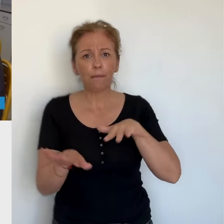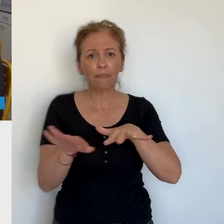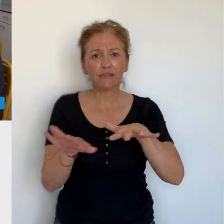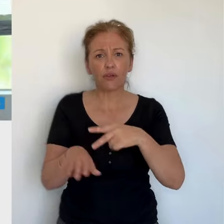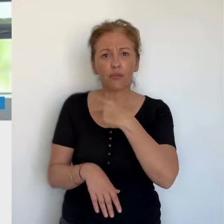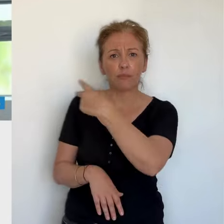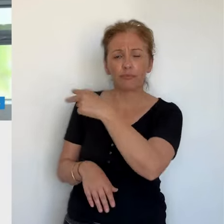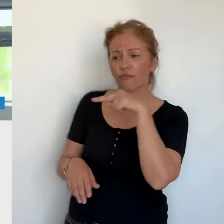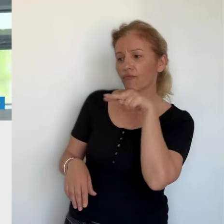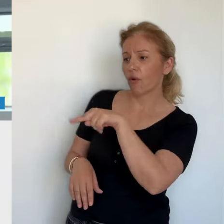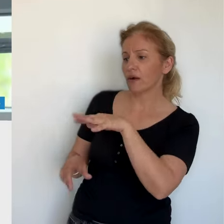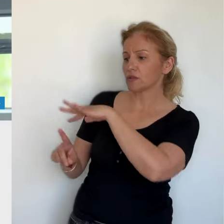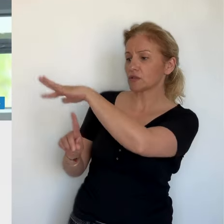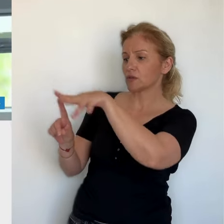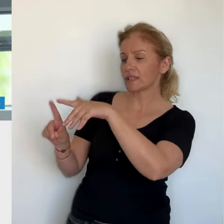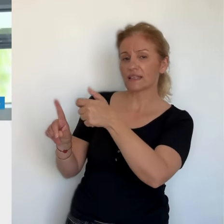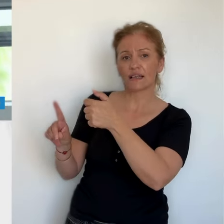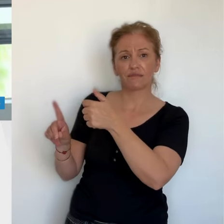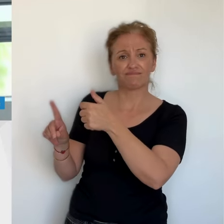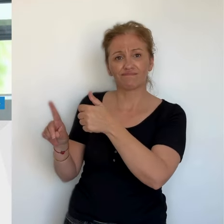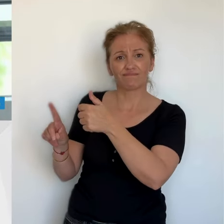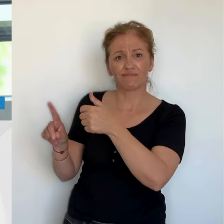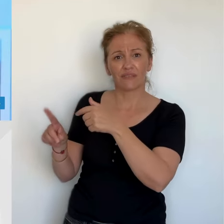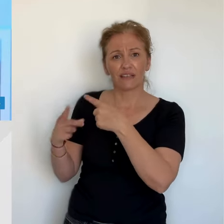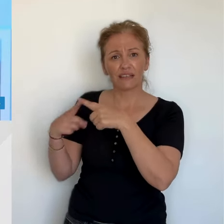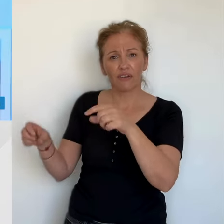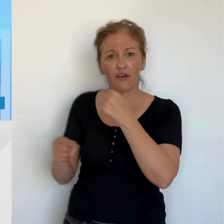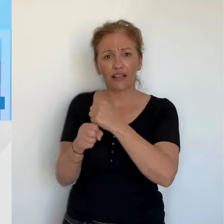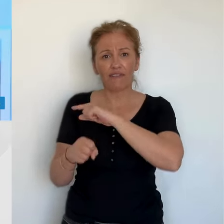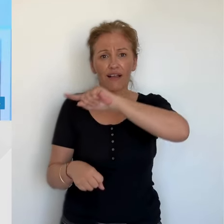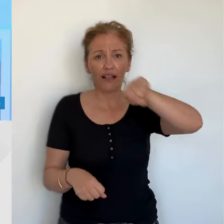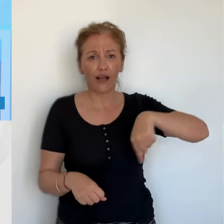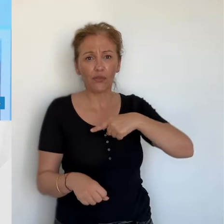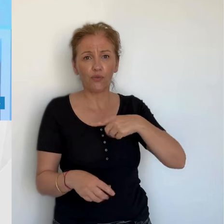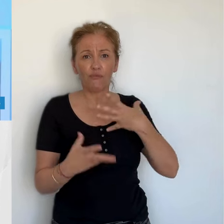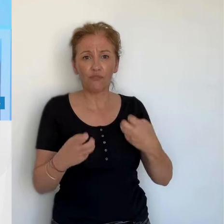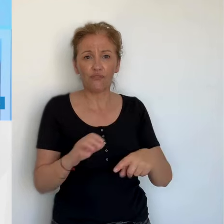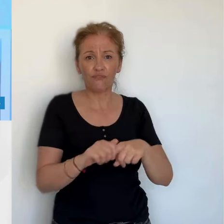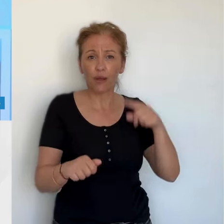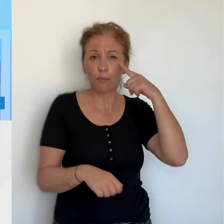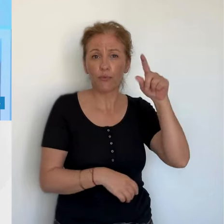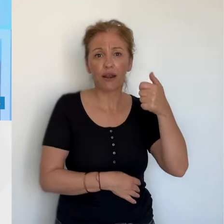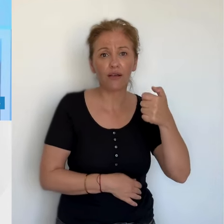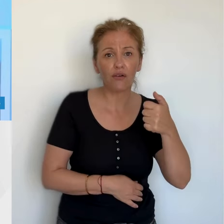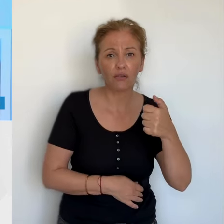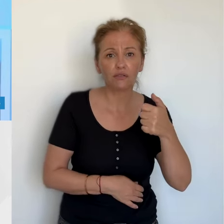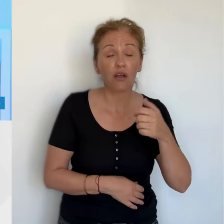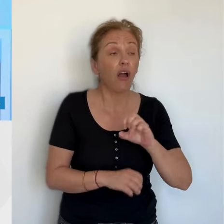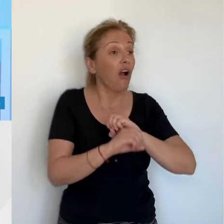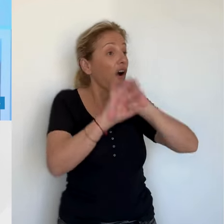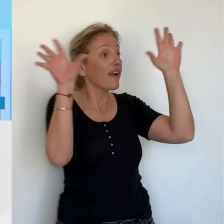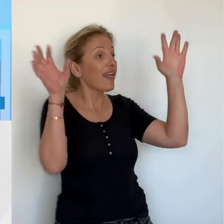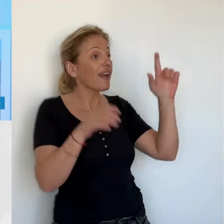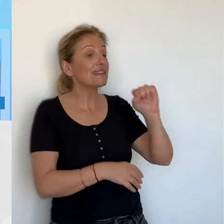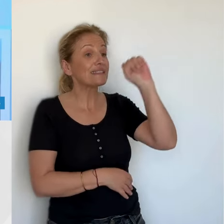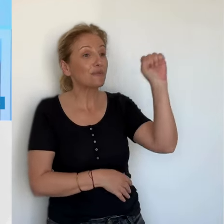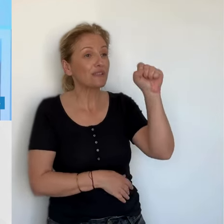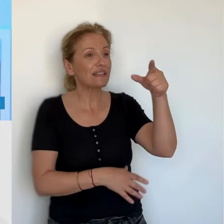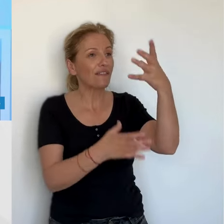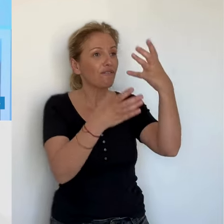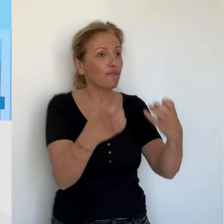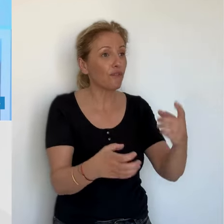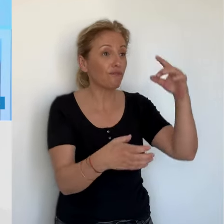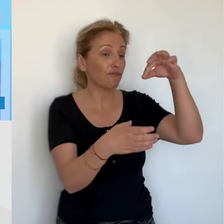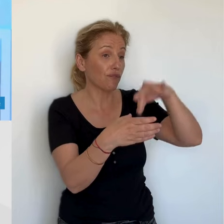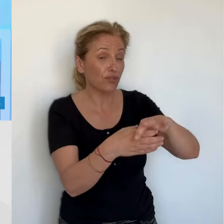de vote entre le littoral, plus nouvellement peuplé, et l'intérieur. Les valeurs du Rassemblement national en tant que parti, sa vision de la